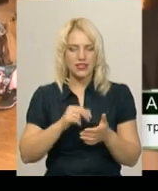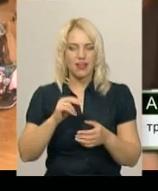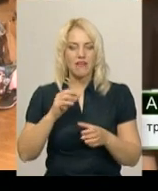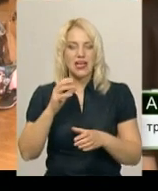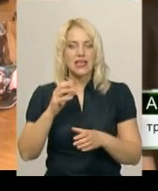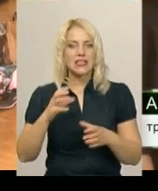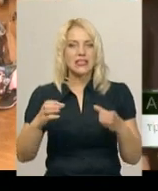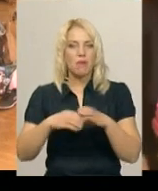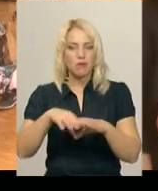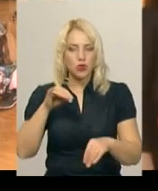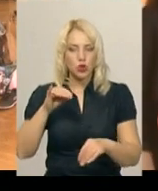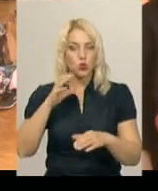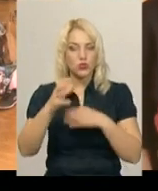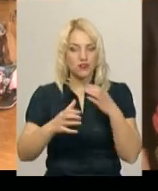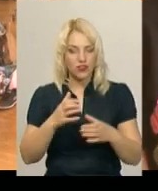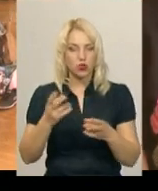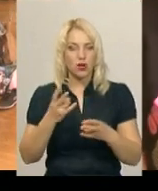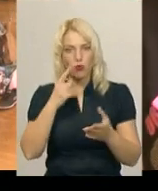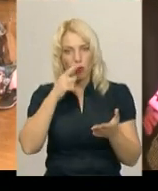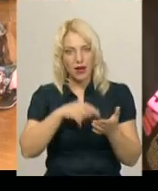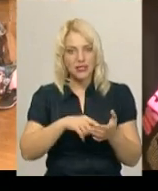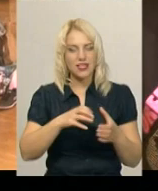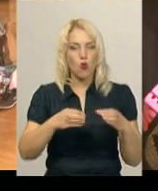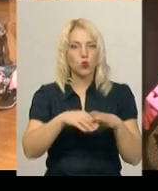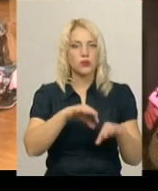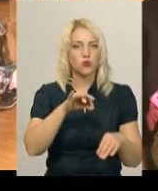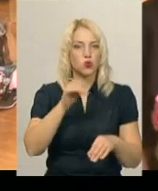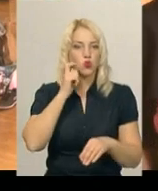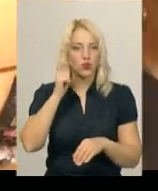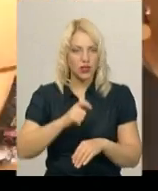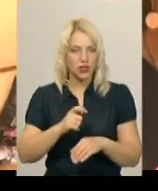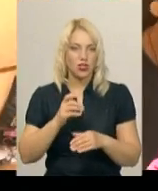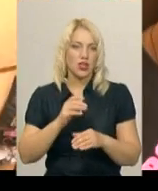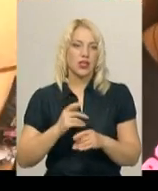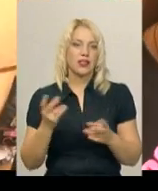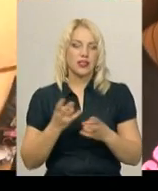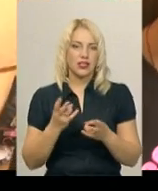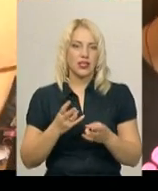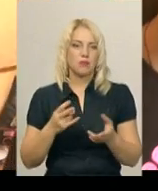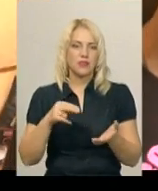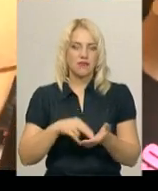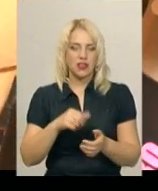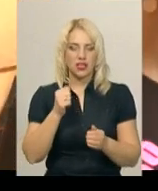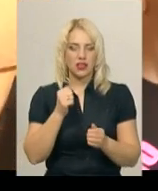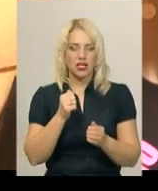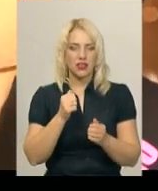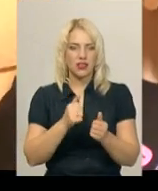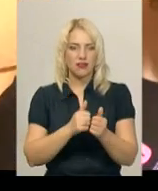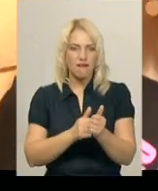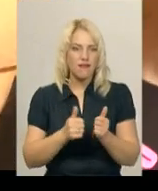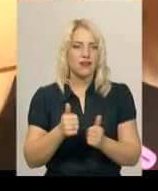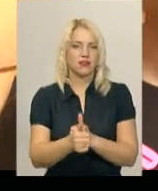танцюристів країни. Тоді мають шанс представляти країну на таких чемпіонатах. Потрібно ставати на кожних змаганнях в лідерство